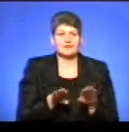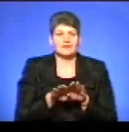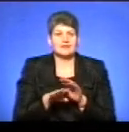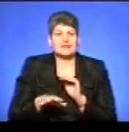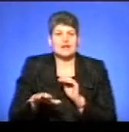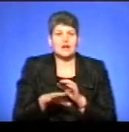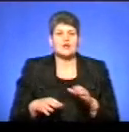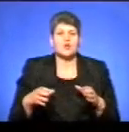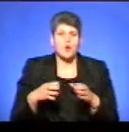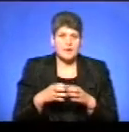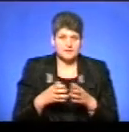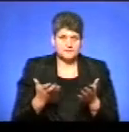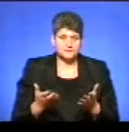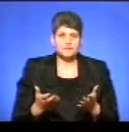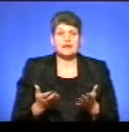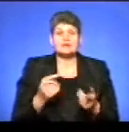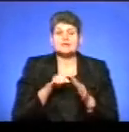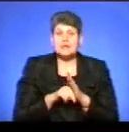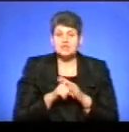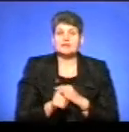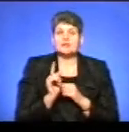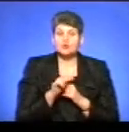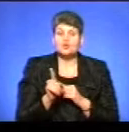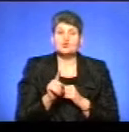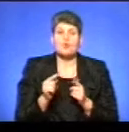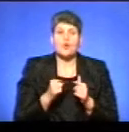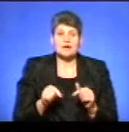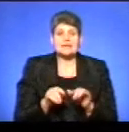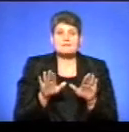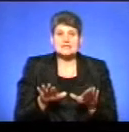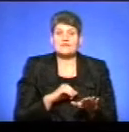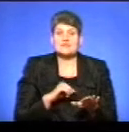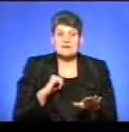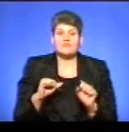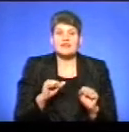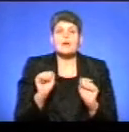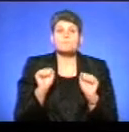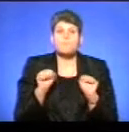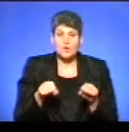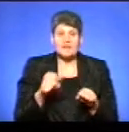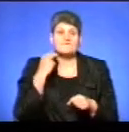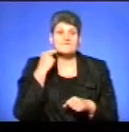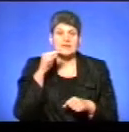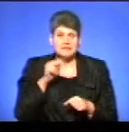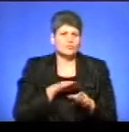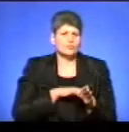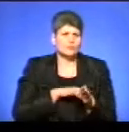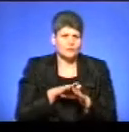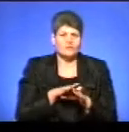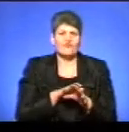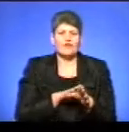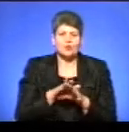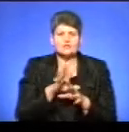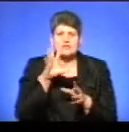територіальної громади. Для того, щоб органи місцевого самоврядування могли ефективно, в повному обсязі